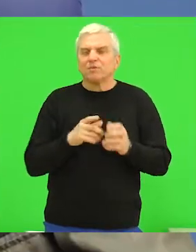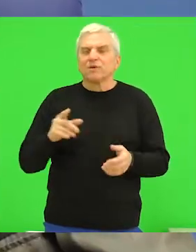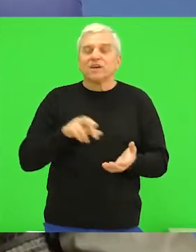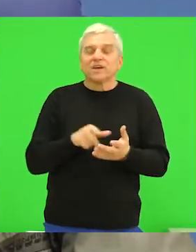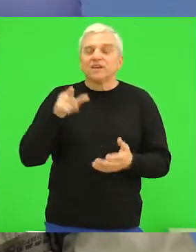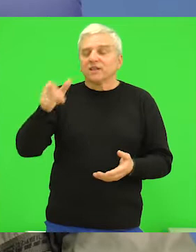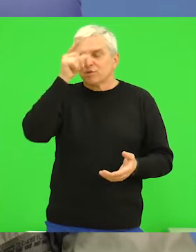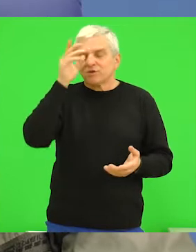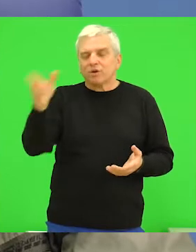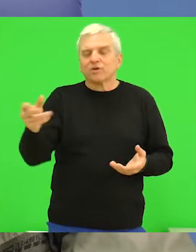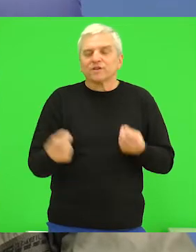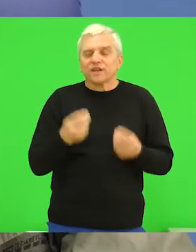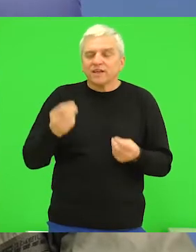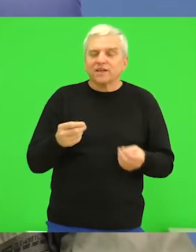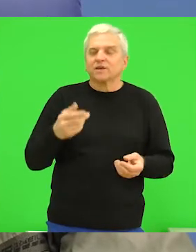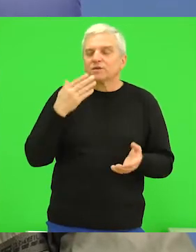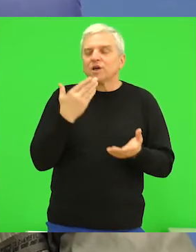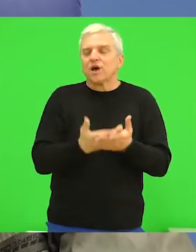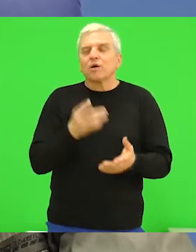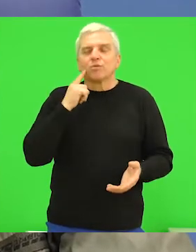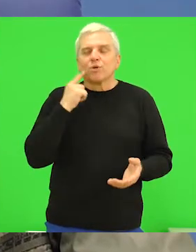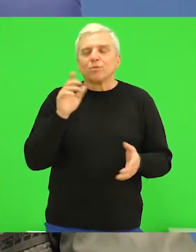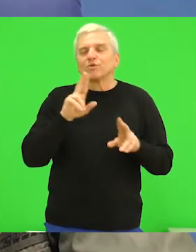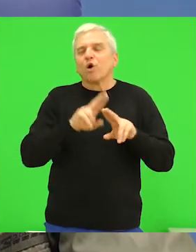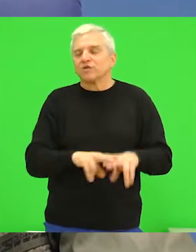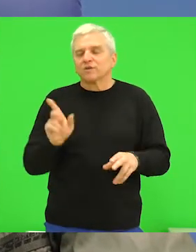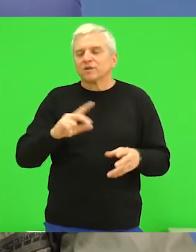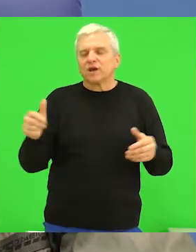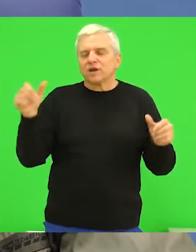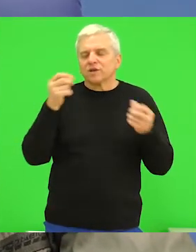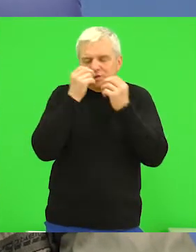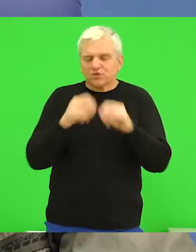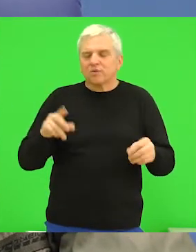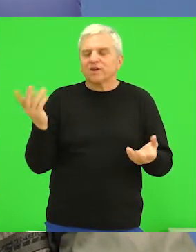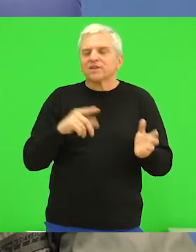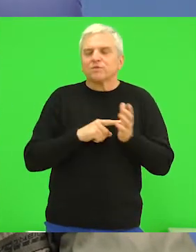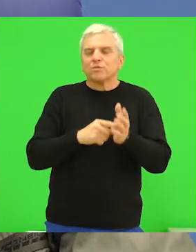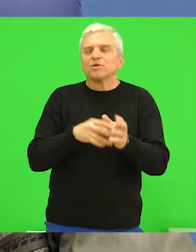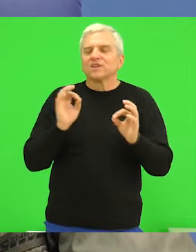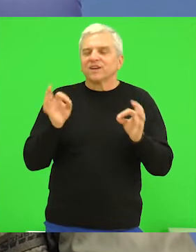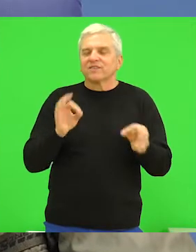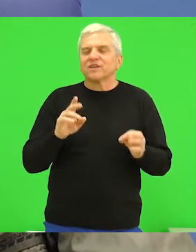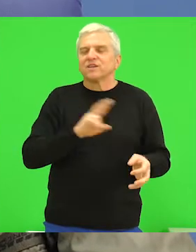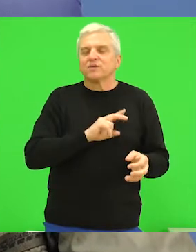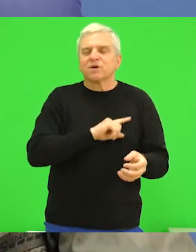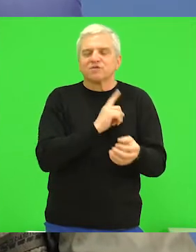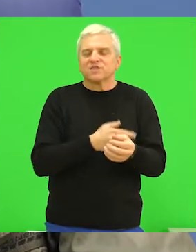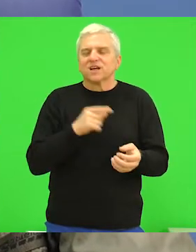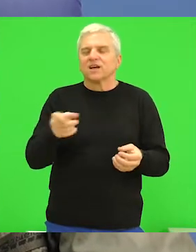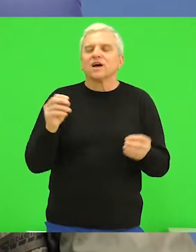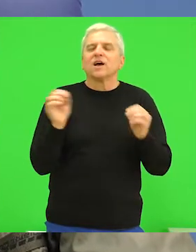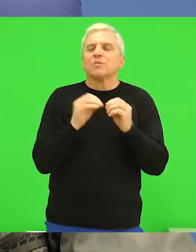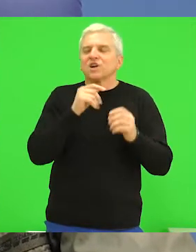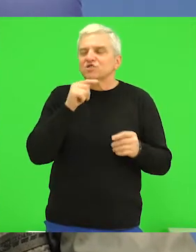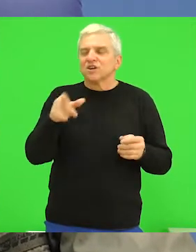idemo tamo da igramo, da pokušamo da ostanemo neporaženi. Samim tim što su tu gde Jesu pokazali su kvalitet i imaju kvalitet